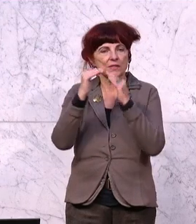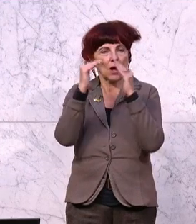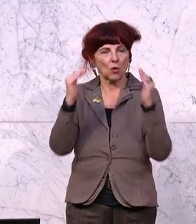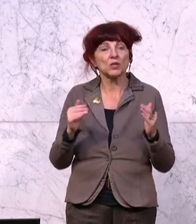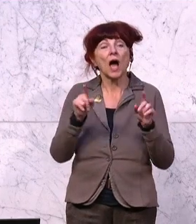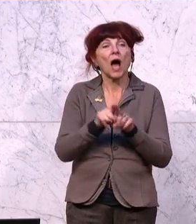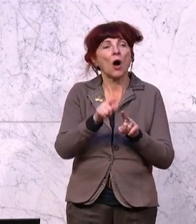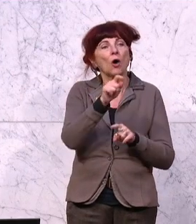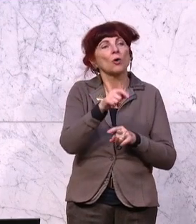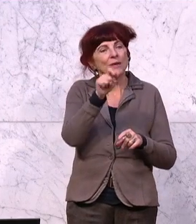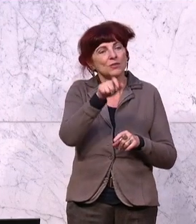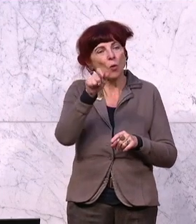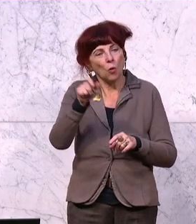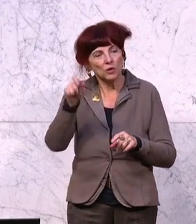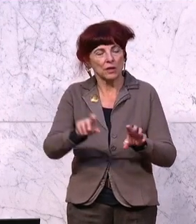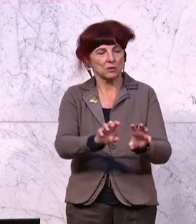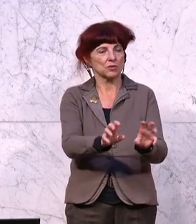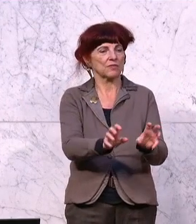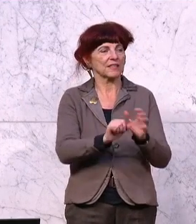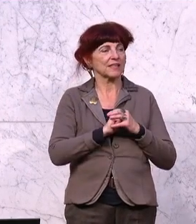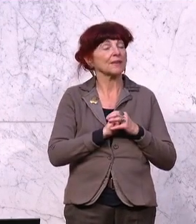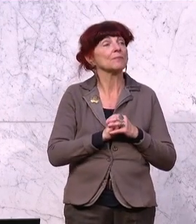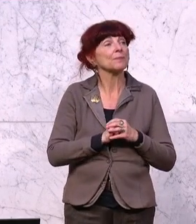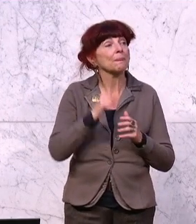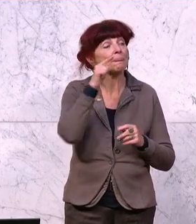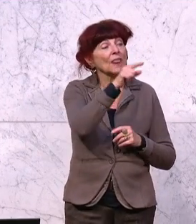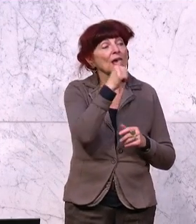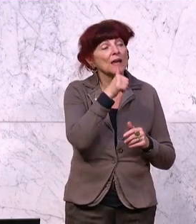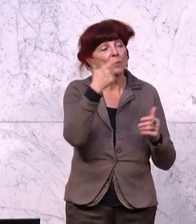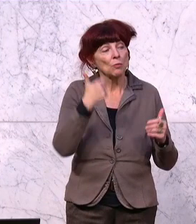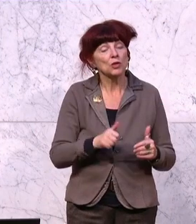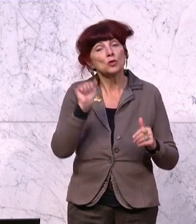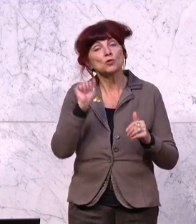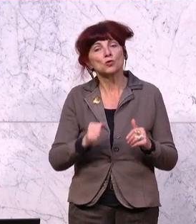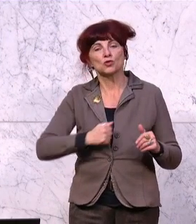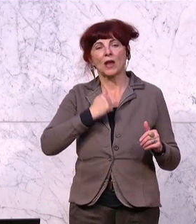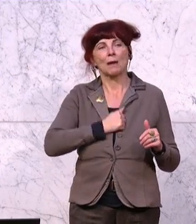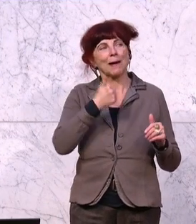Ich möchte eine Besuchergruppe aus der Südsteuermarkt aus der Hengis-Region recht herzlich hier bei uns begrüßen.